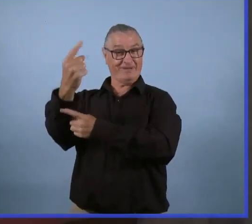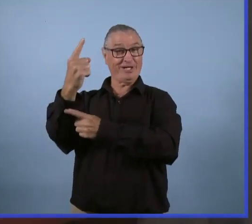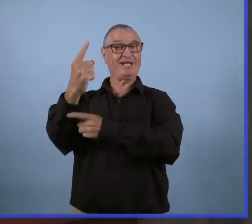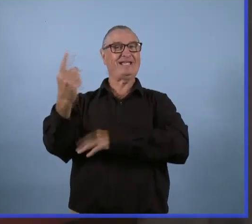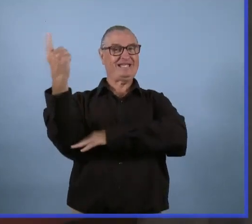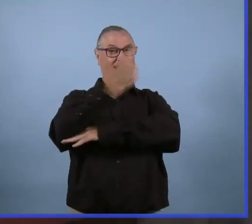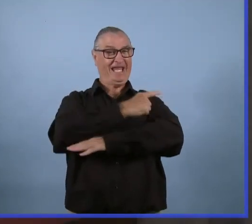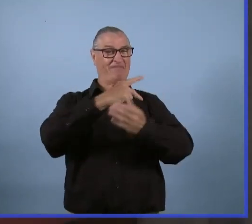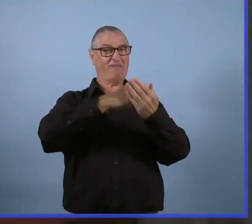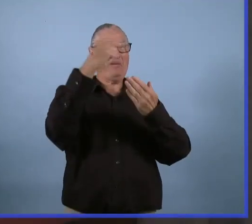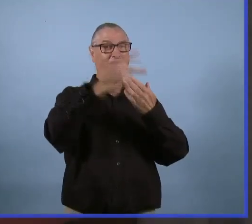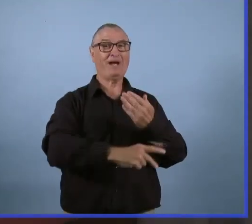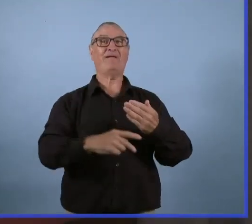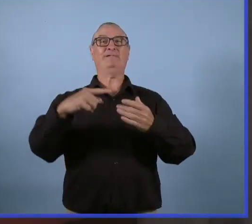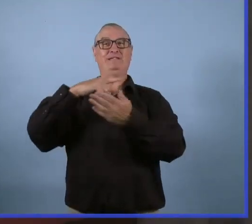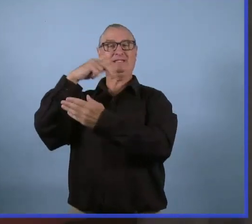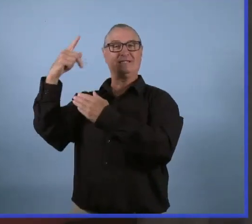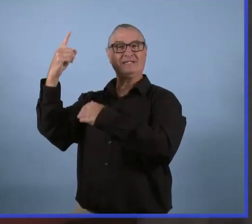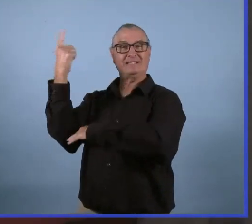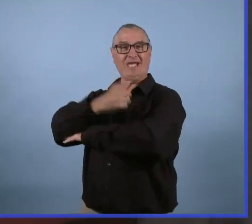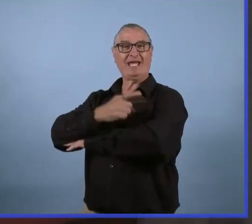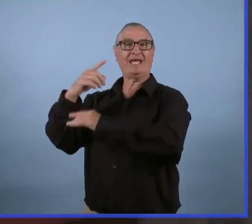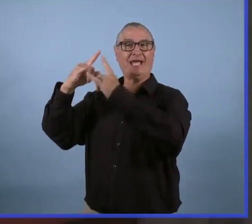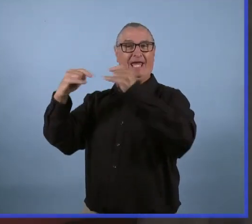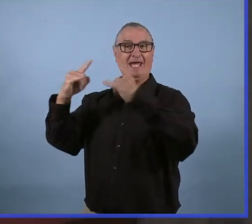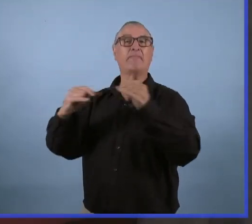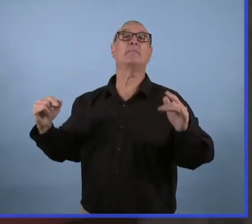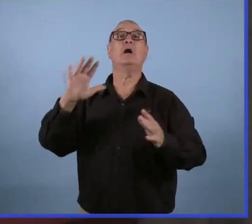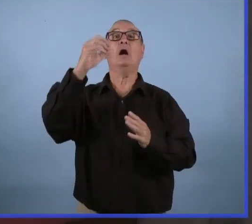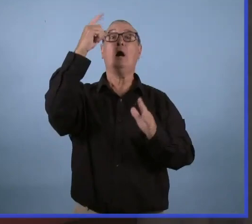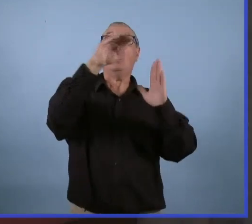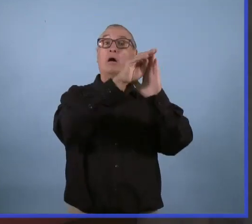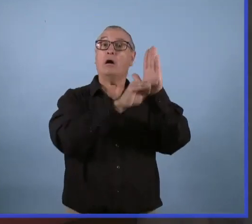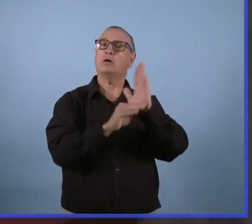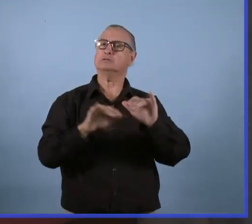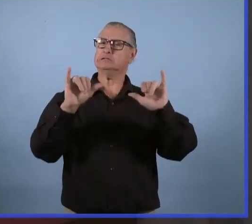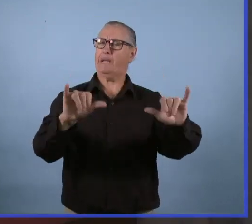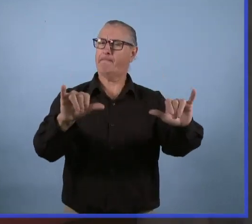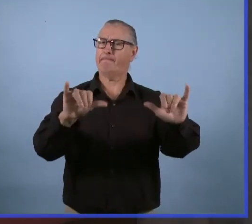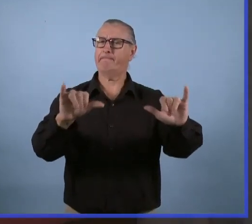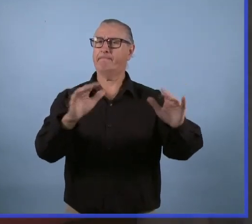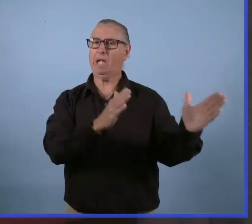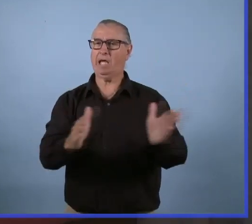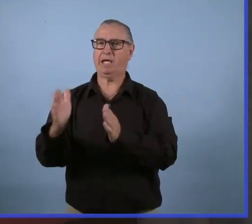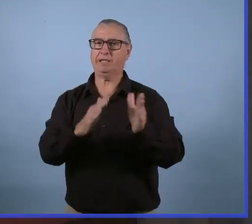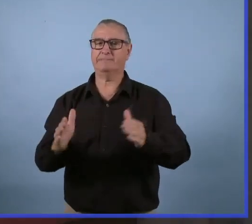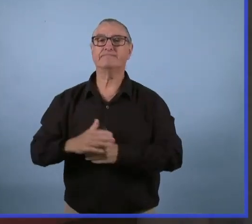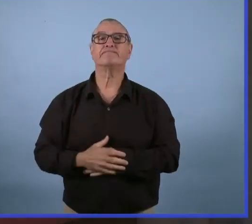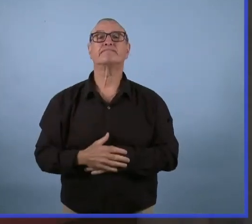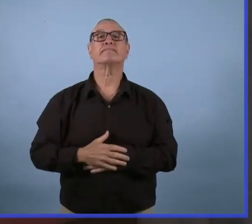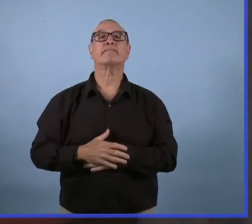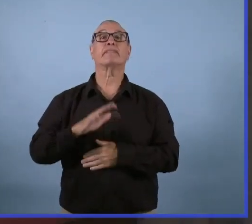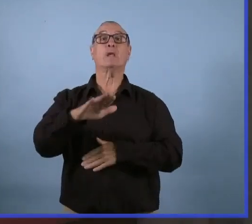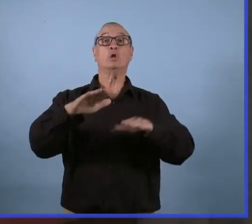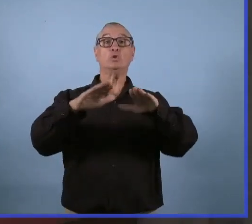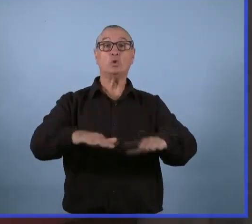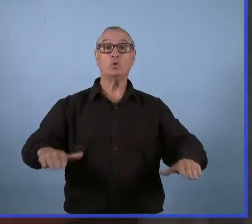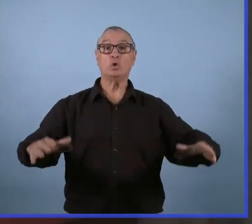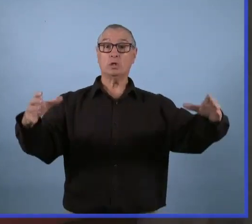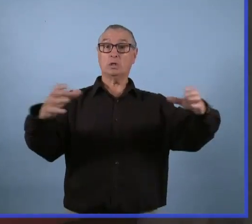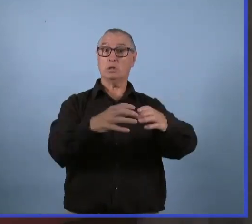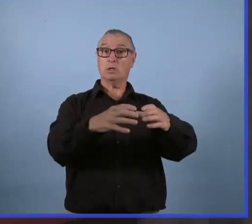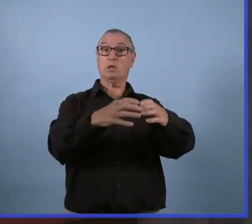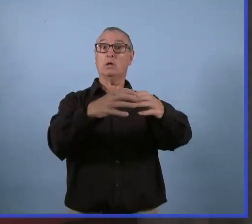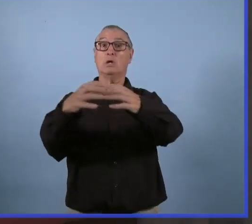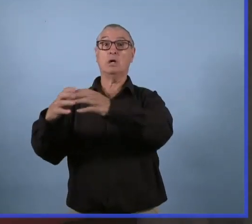À l'heure actuelle, il n'y a pas de changement au niveau de la taille des cohortes pour les garderies. Et on veut rappeler aux établissements qu'ils